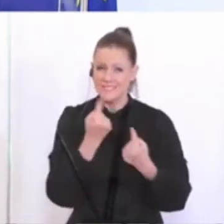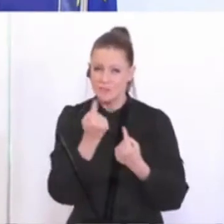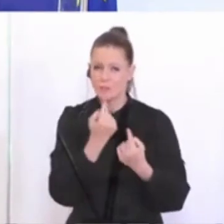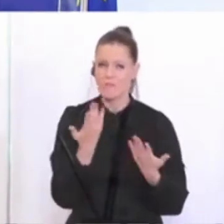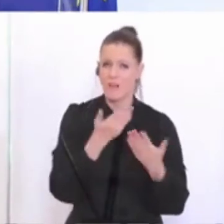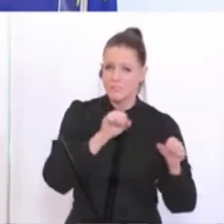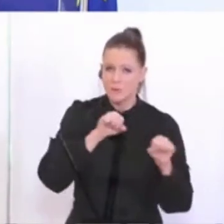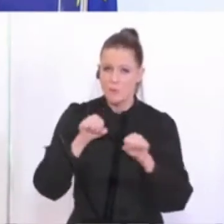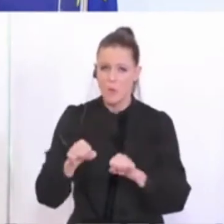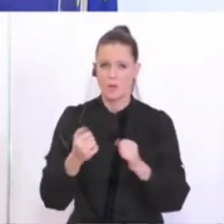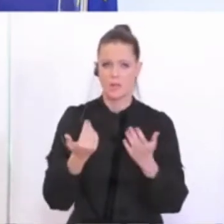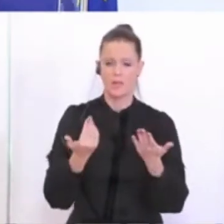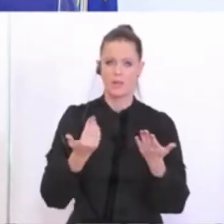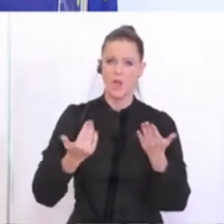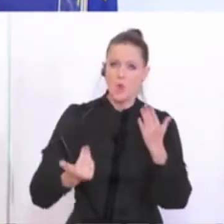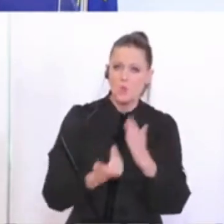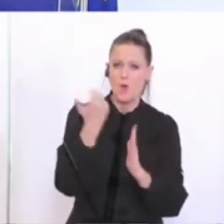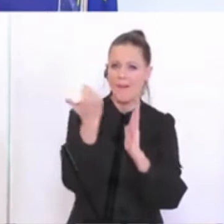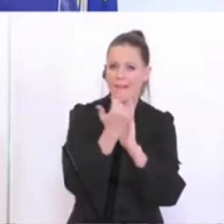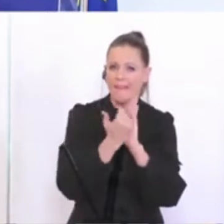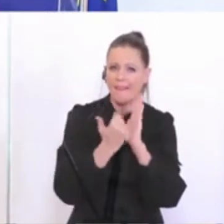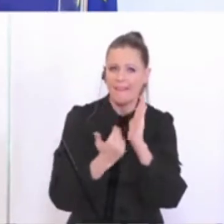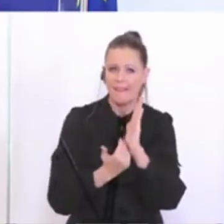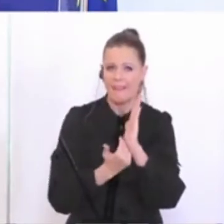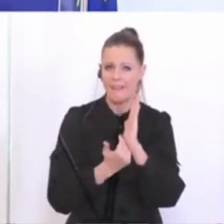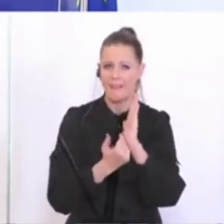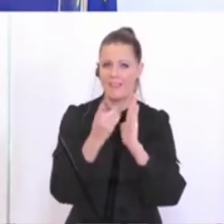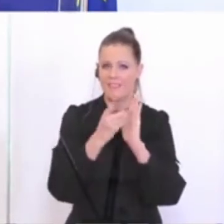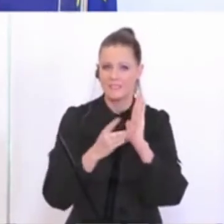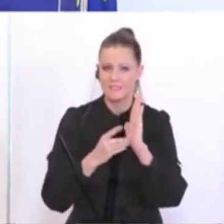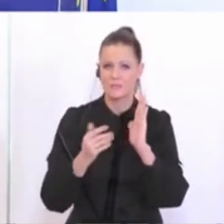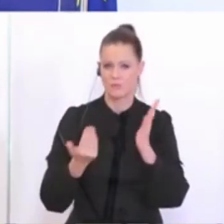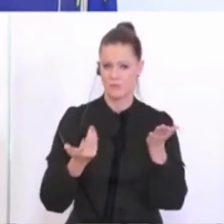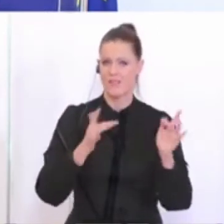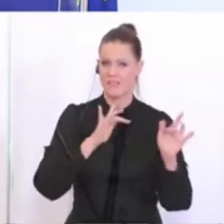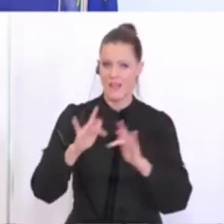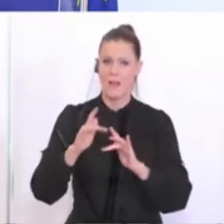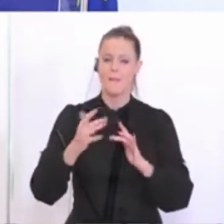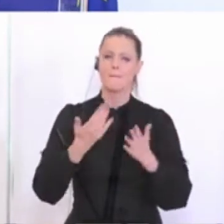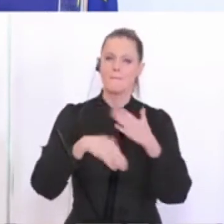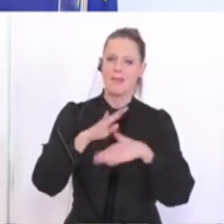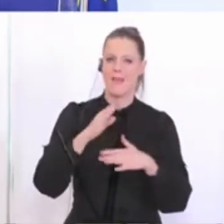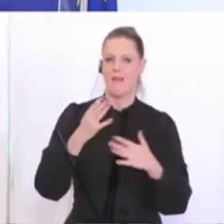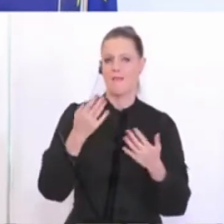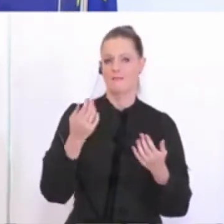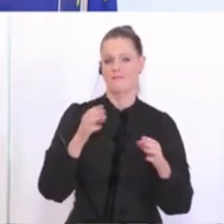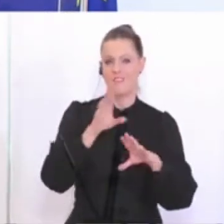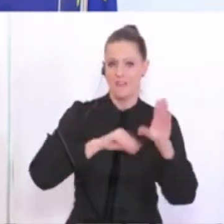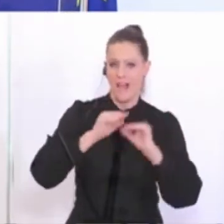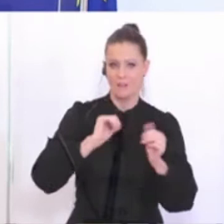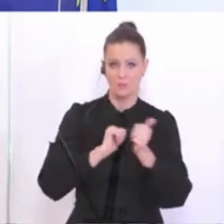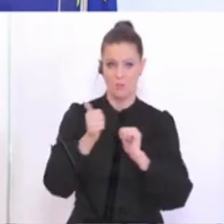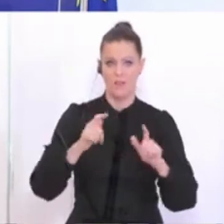ist fast möglich an neuen Regeln, die wir definieren können, damit auch mehr Vereinsleben, Sportleben wieder möglich ist.